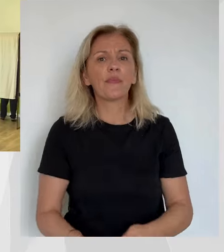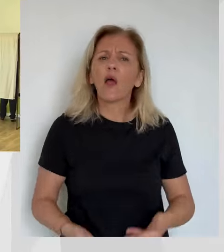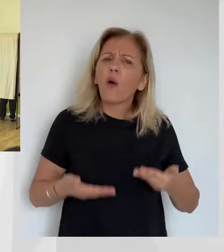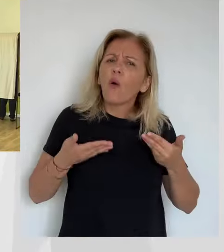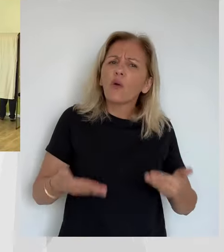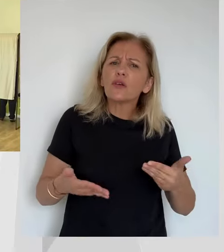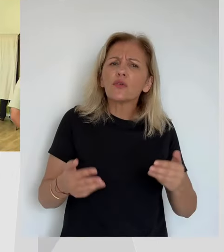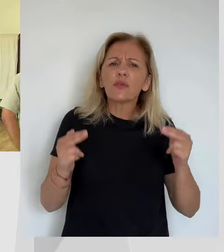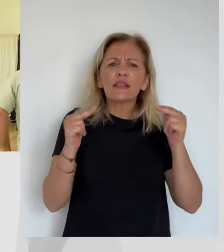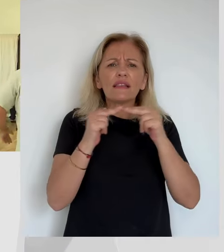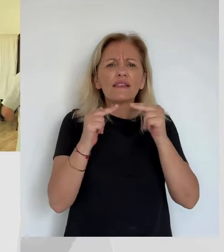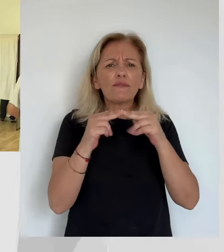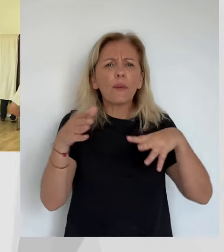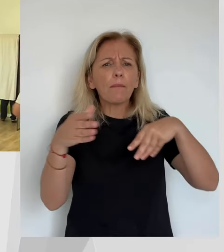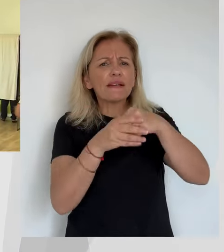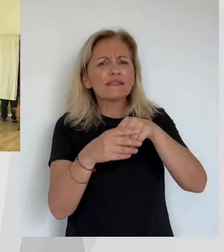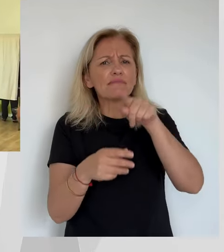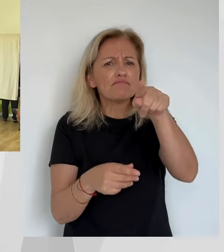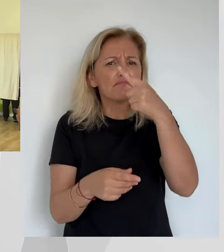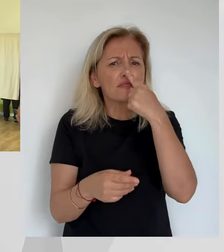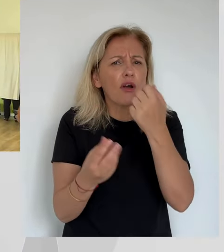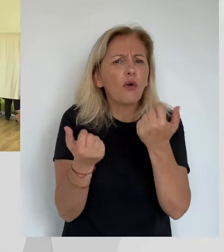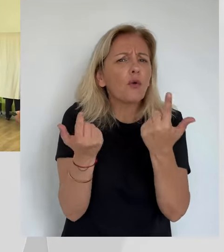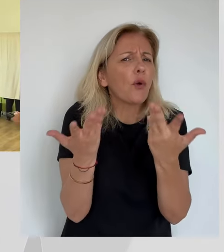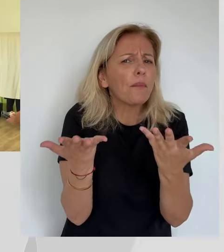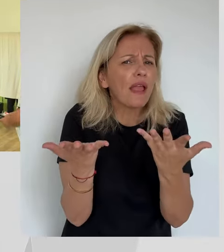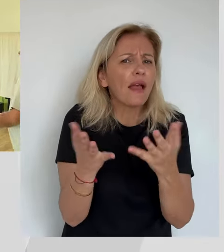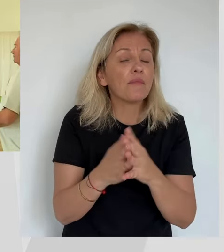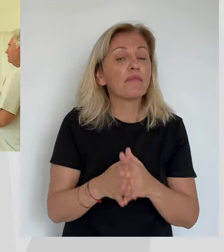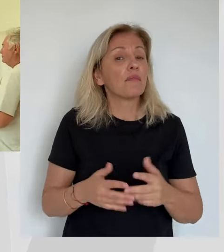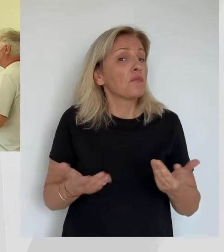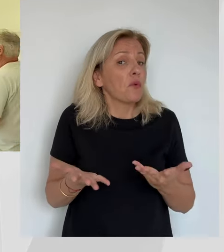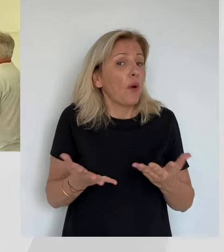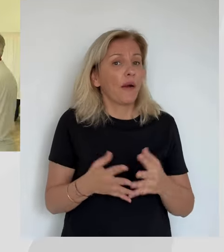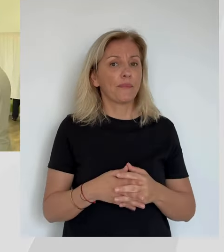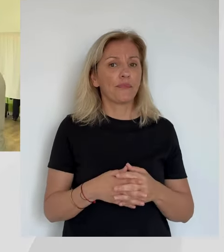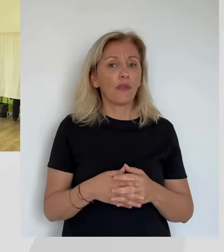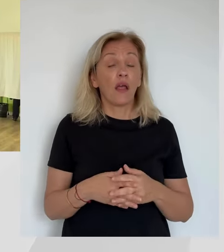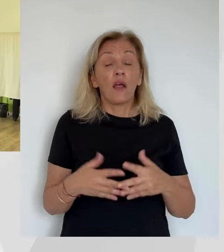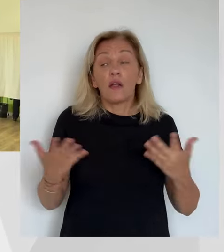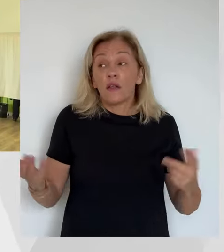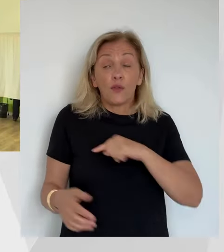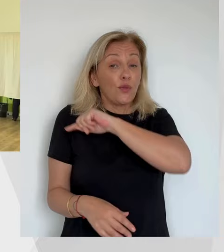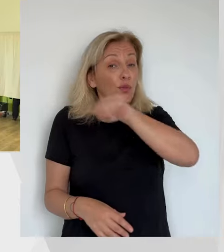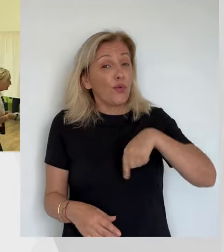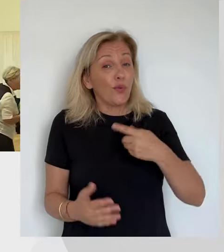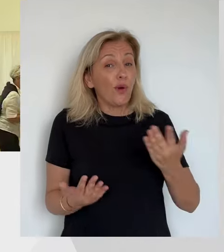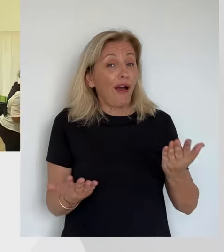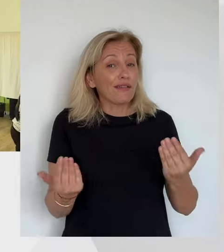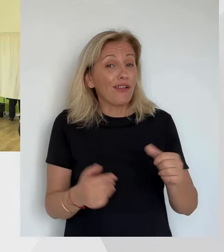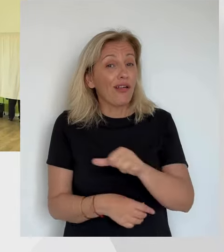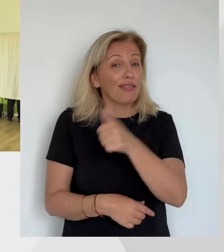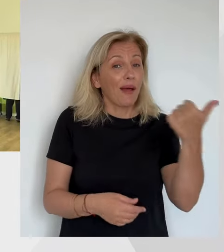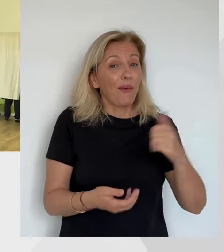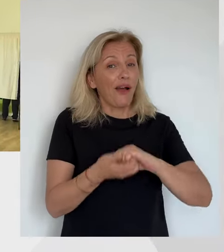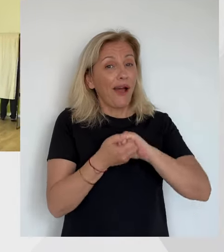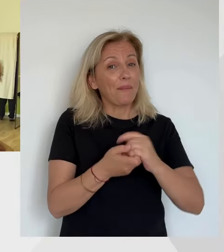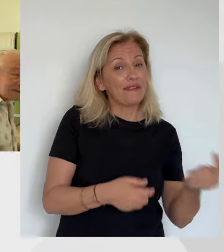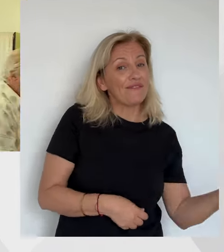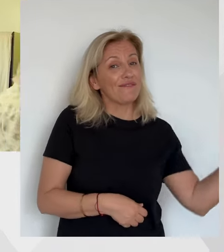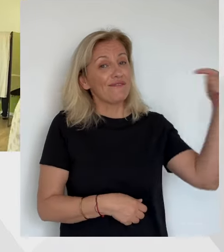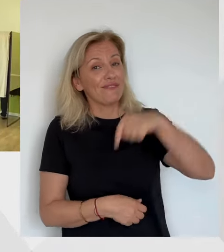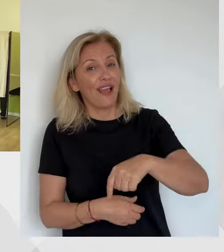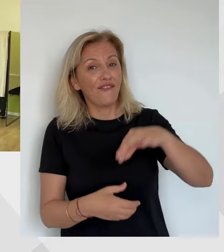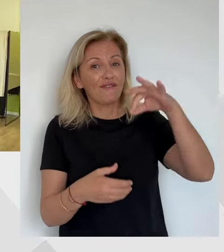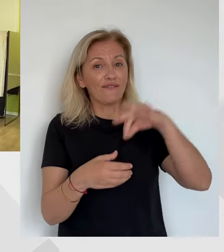aujourd'hui ? On attend que d'abord que les amis viennent voter. Il y eu une fête hier sur le village que les jeunes se réveillent. On en a besoin. Après,